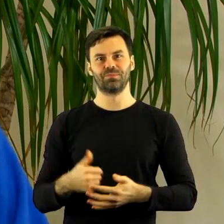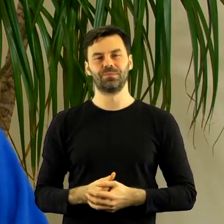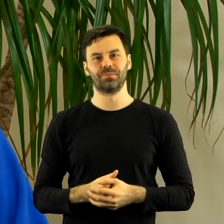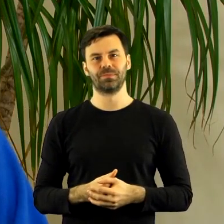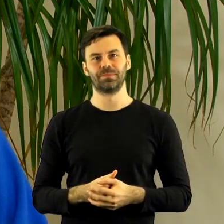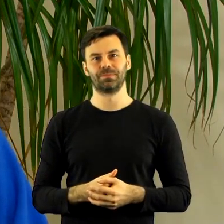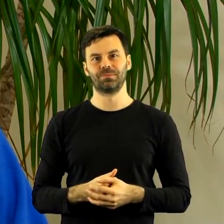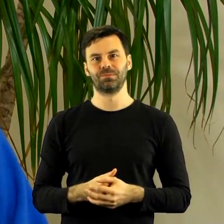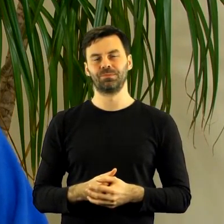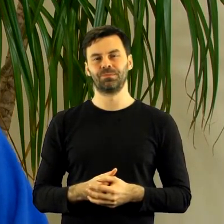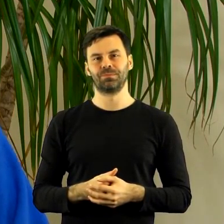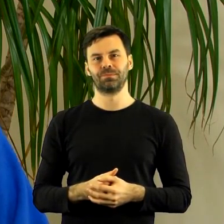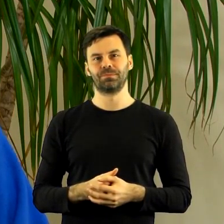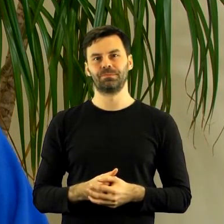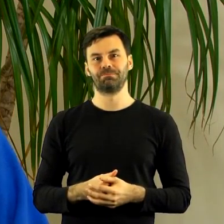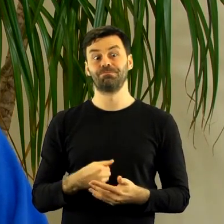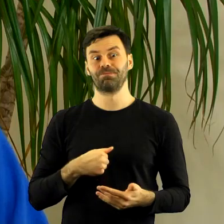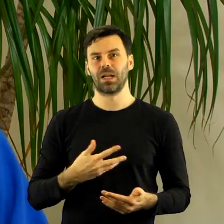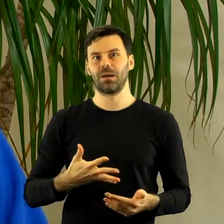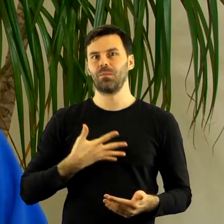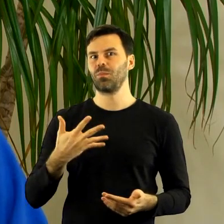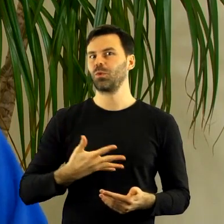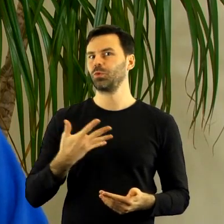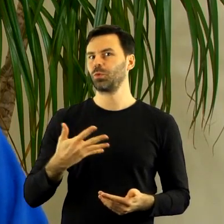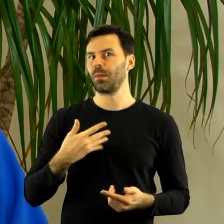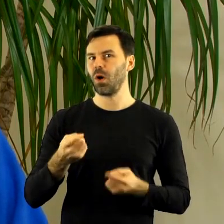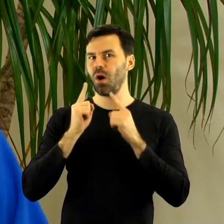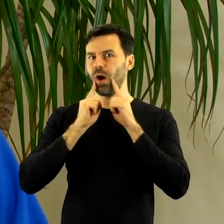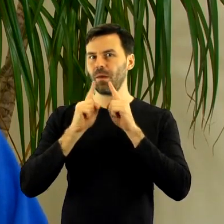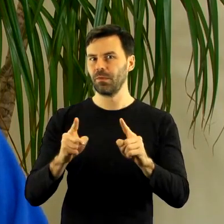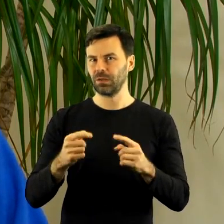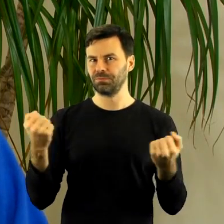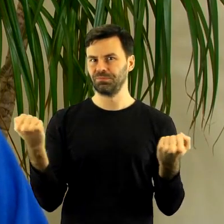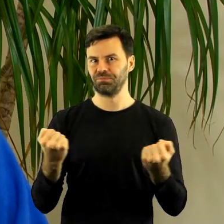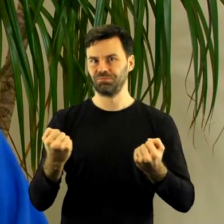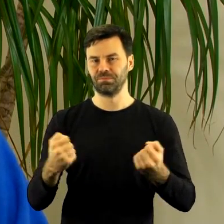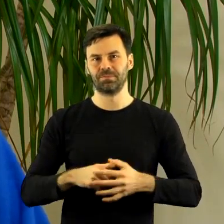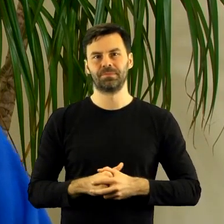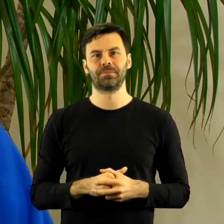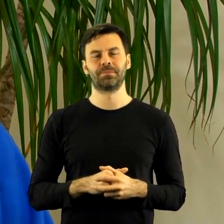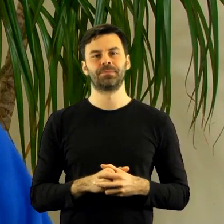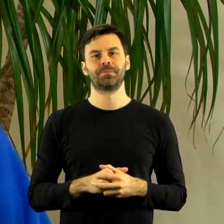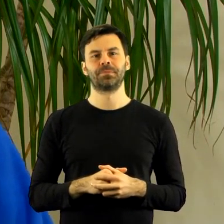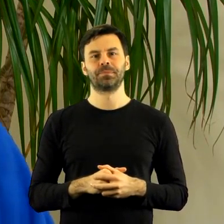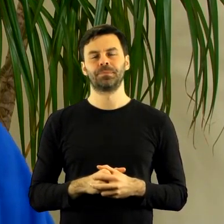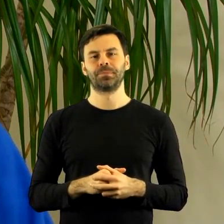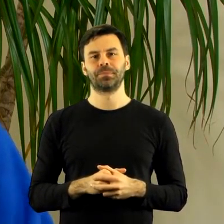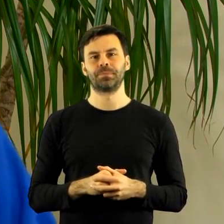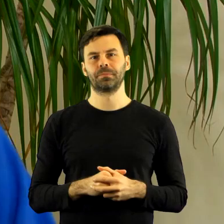że my czuliśmy, że teraz patrzę na noc nie tylko Gorzów i nie tylko Gorzów ma oczekiwania, ale też cała Polska.